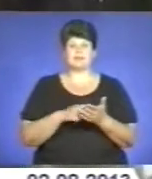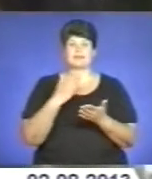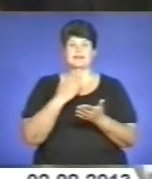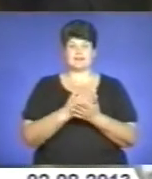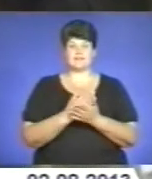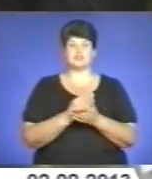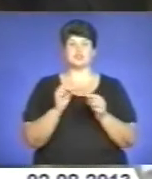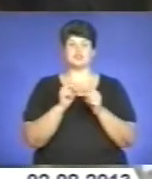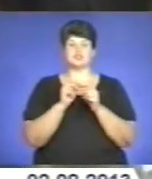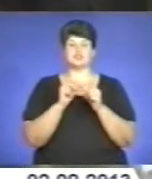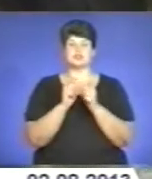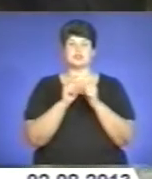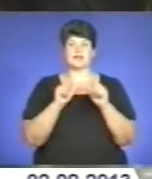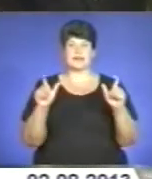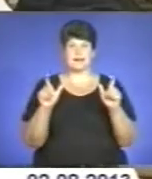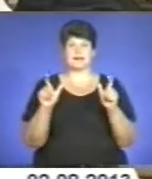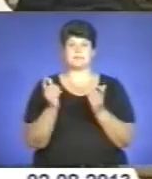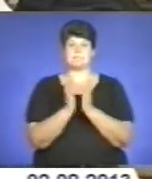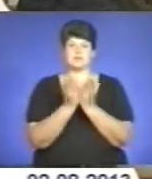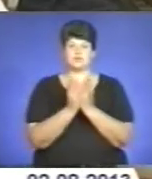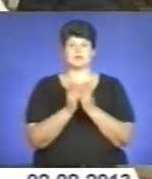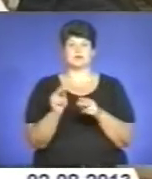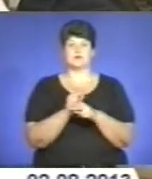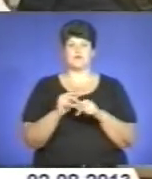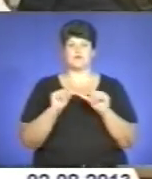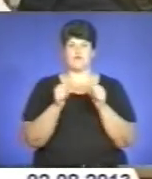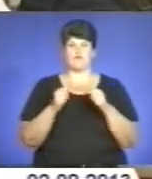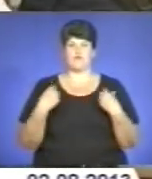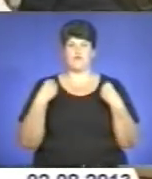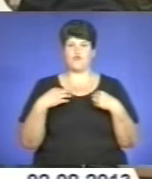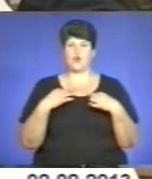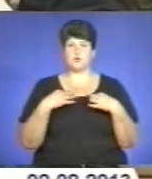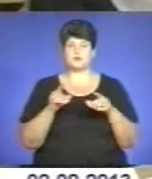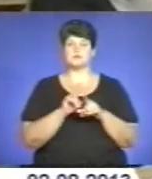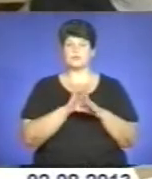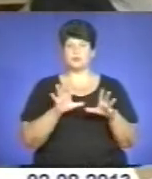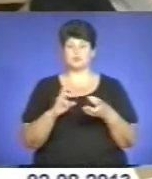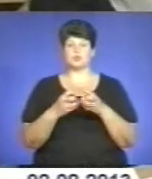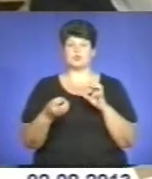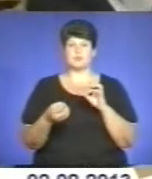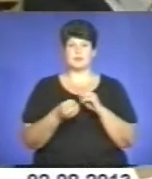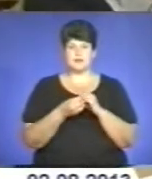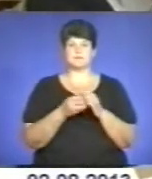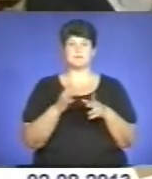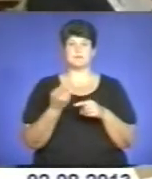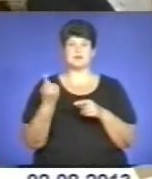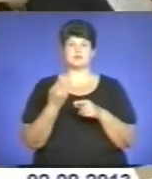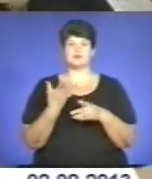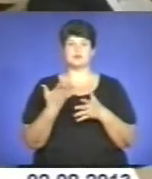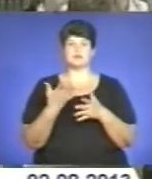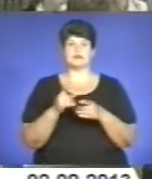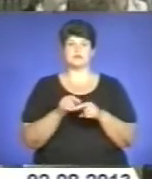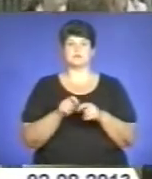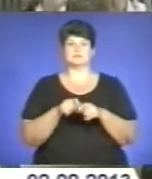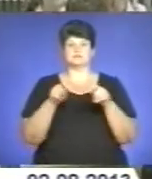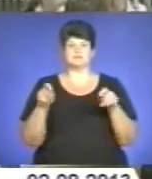шкільних підручників, форми та ремонт класів. Щоби не було ажіотажу перед першим вересням, на доручення першого віце-прем'єра розгорнуть ярмарки,